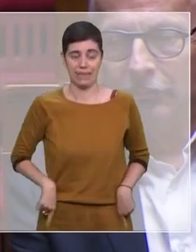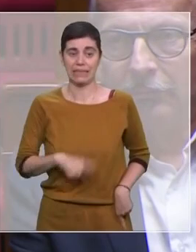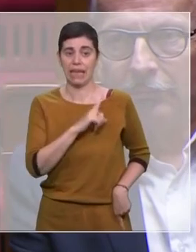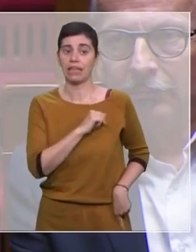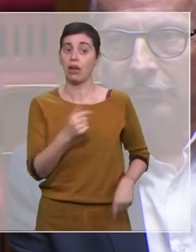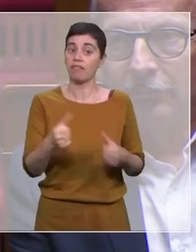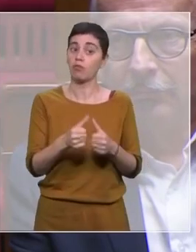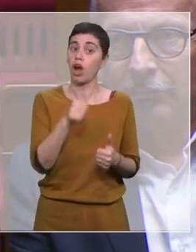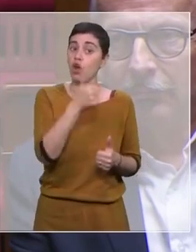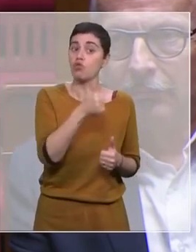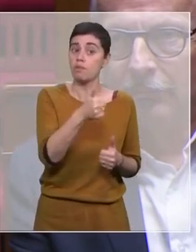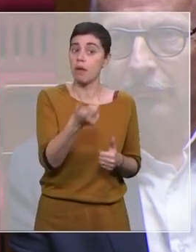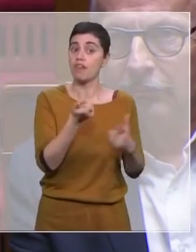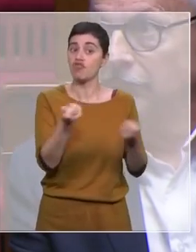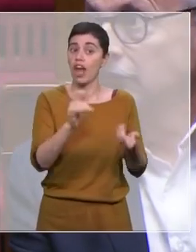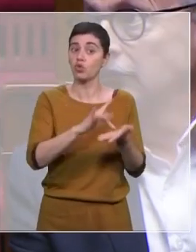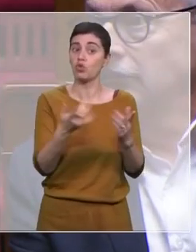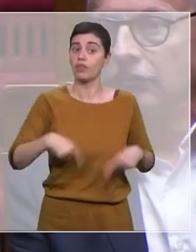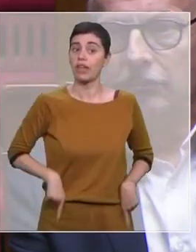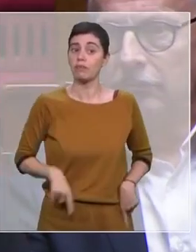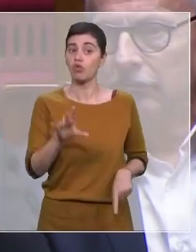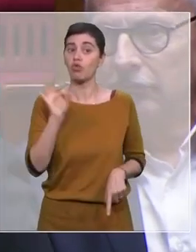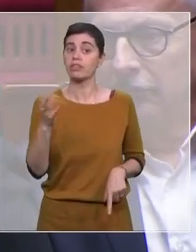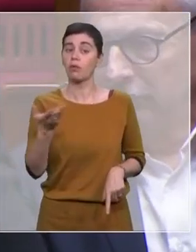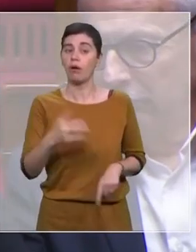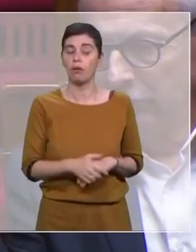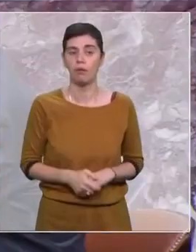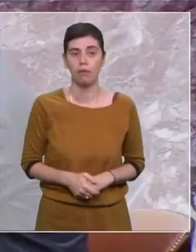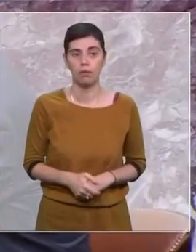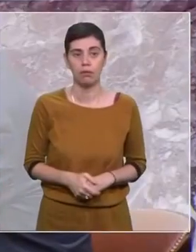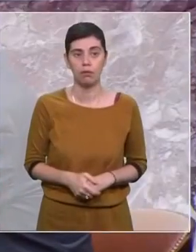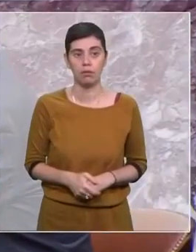les méthodes et la ligne de votre gouvernement. Quel sera votre choix ?